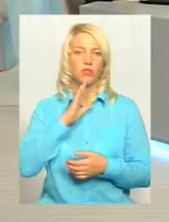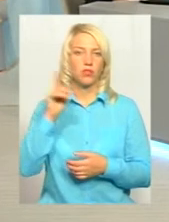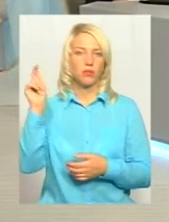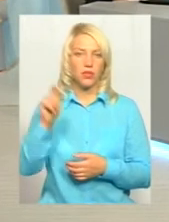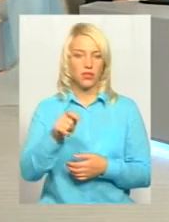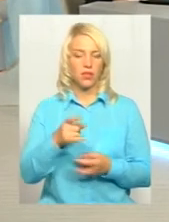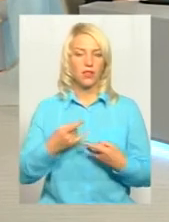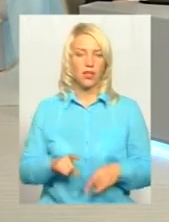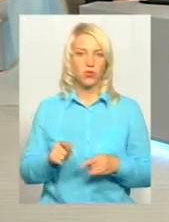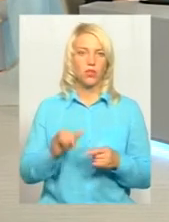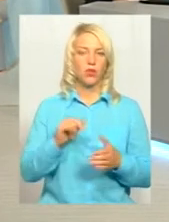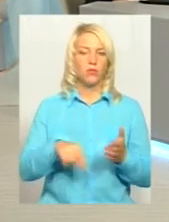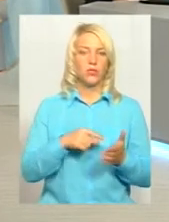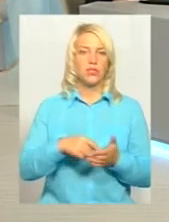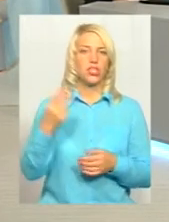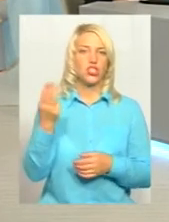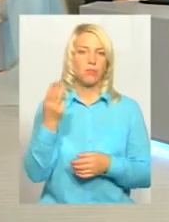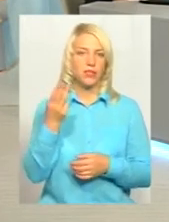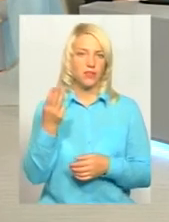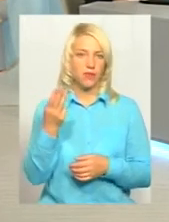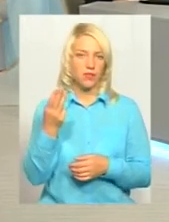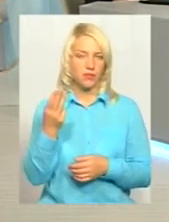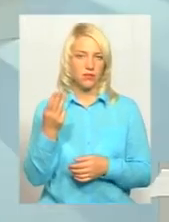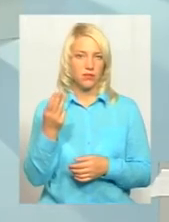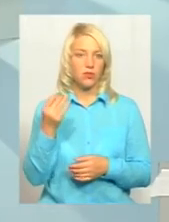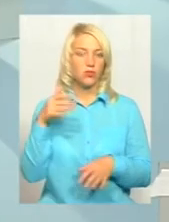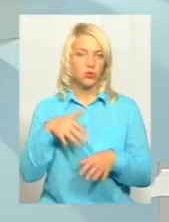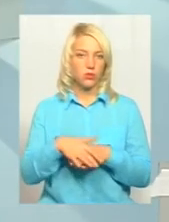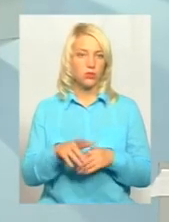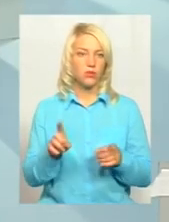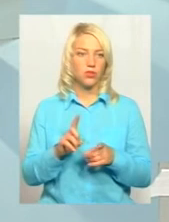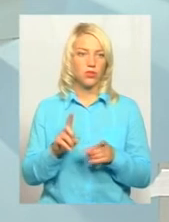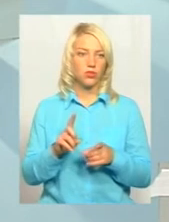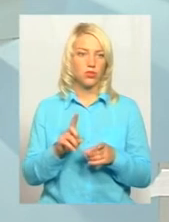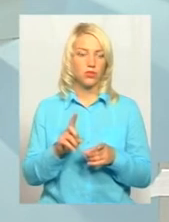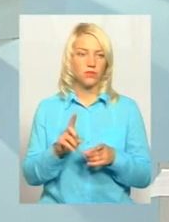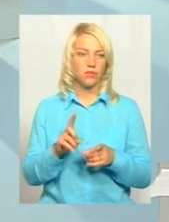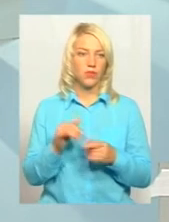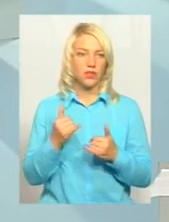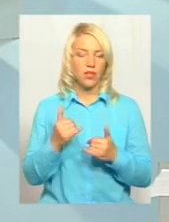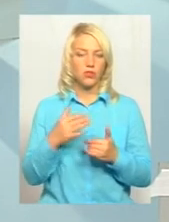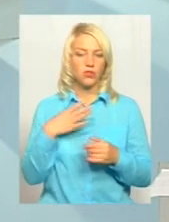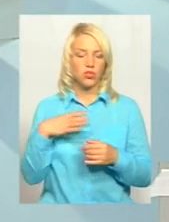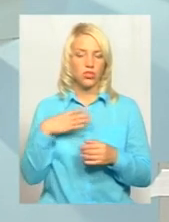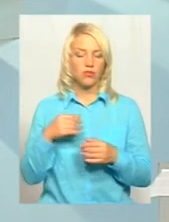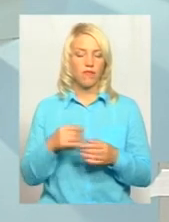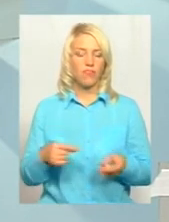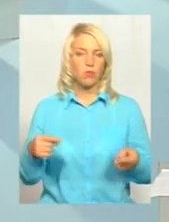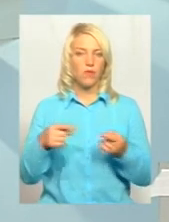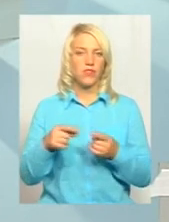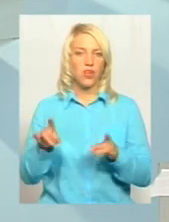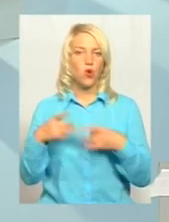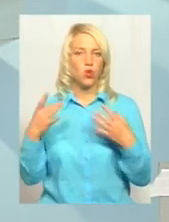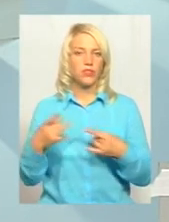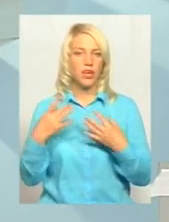народила дитину в місті Шепетівці. Зрозуміло, я думаю, ми зараз очікуємо відповідні роз'яснення з Мінсоцполітики,